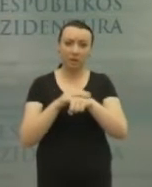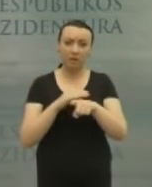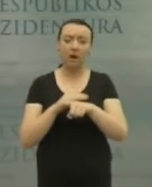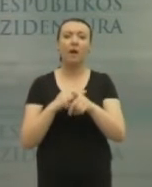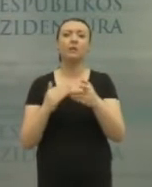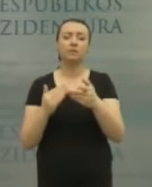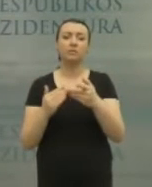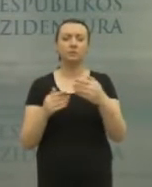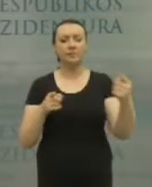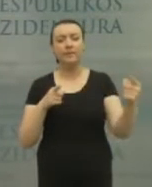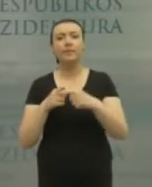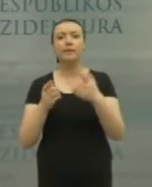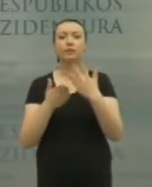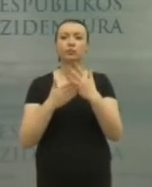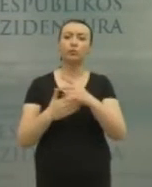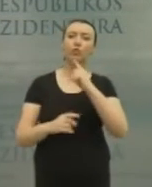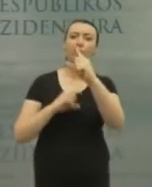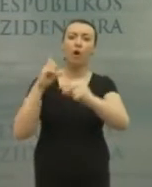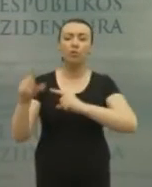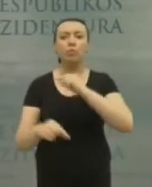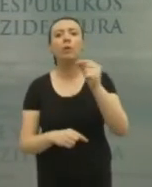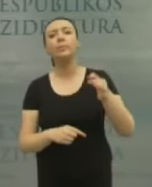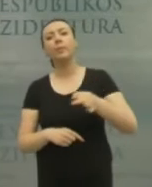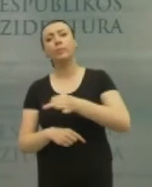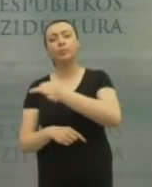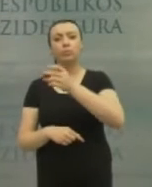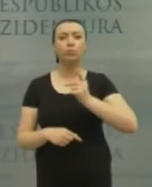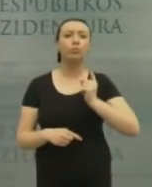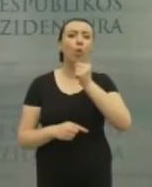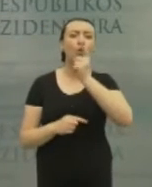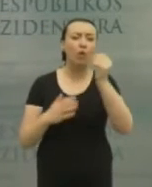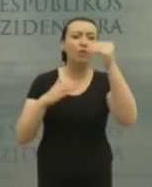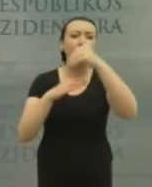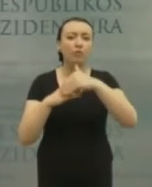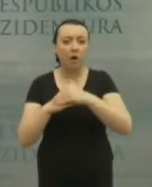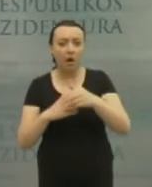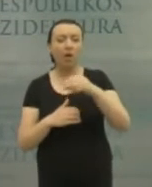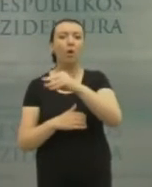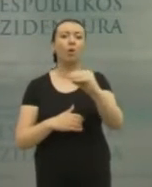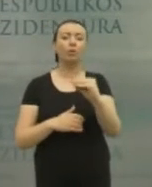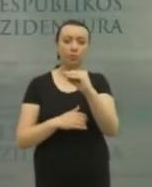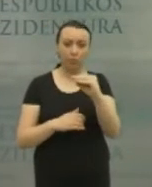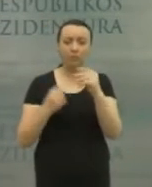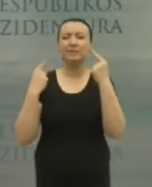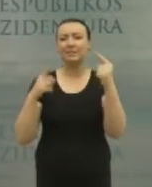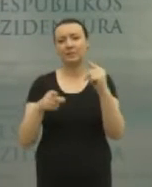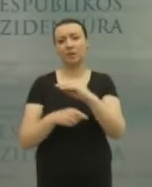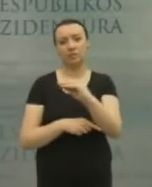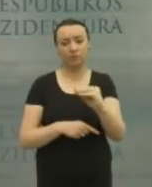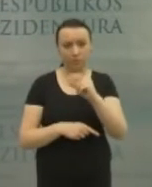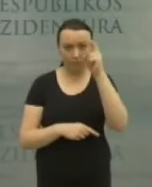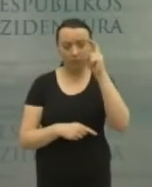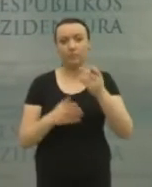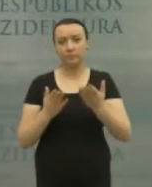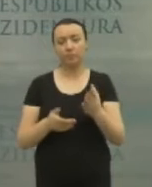mandagiai, ir didelė dalis žmonių yra nusiteikusi keliauti toliau į kitas Europos Sąjungos šalis,